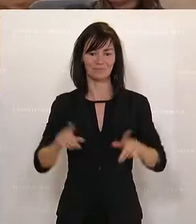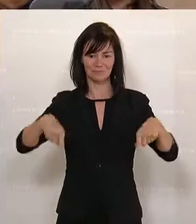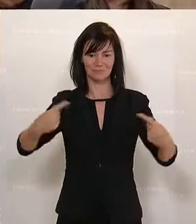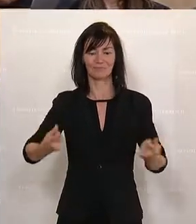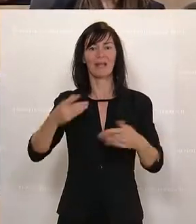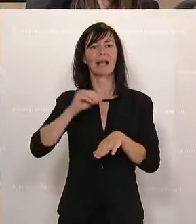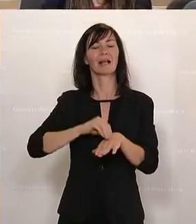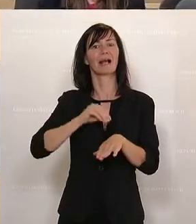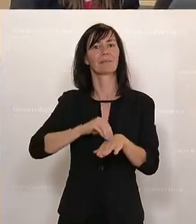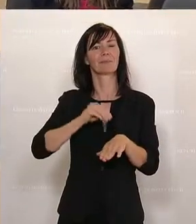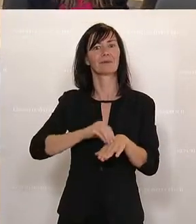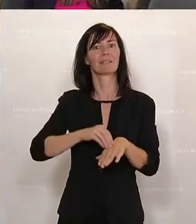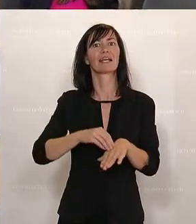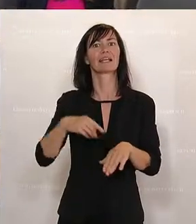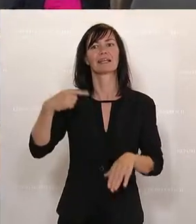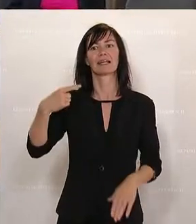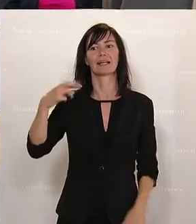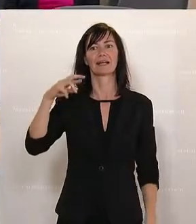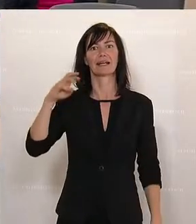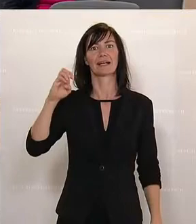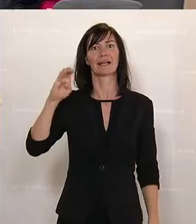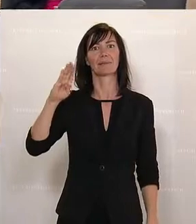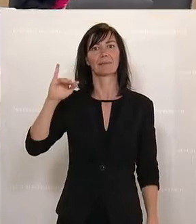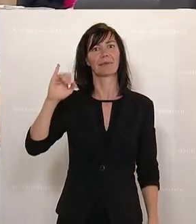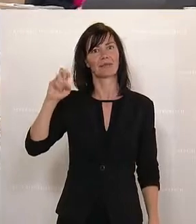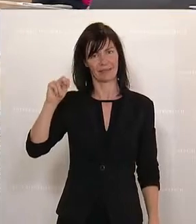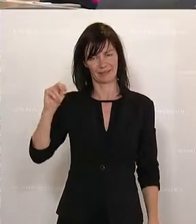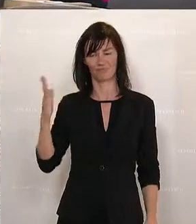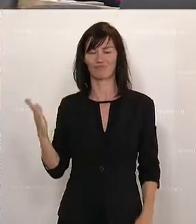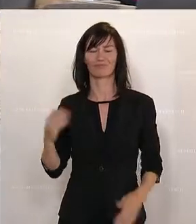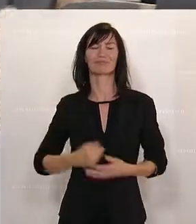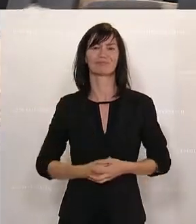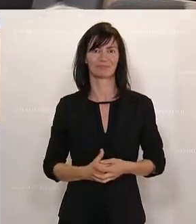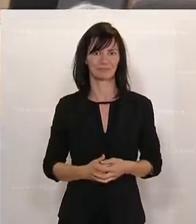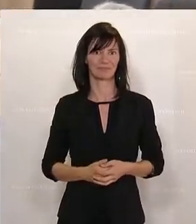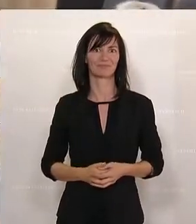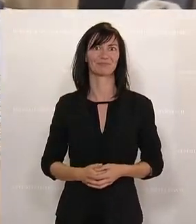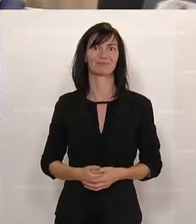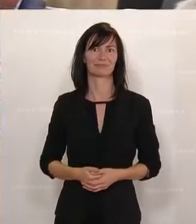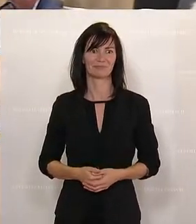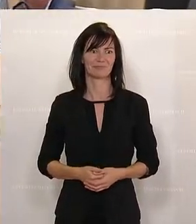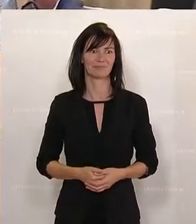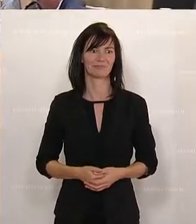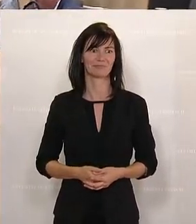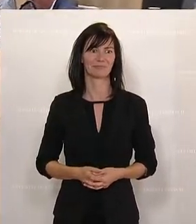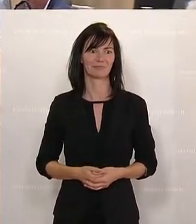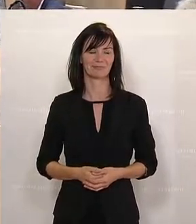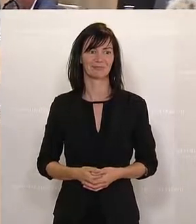Jede Ärztin, jeder Arzt müsse sich dank der Gesetzesnovelle jetzt darum bemühen, nach der Entlassung aus einer psychiatrischen Abteilung für die betroffene